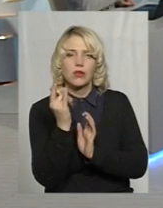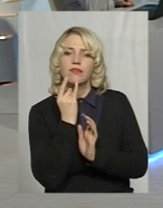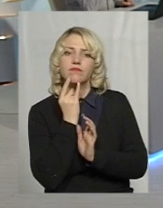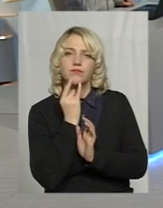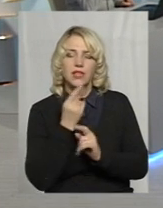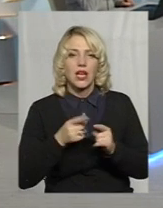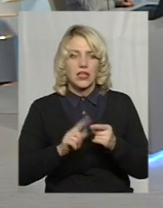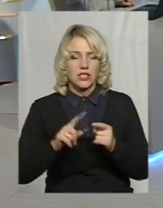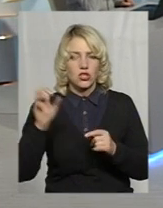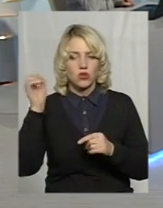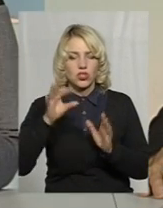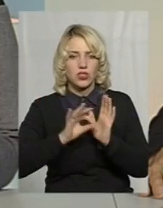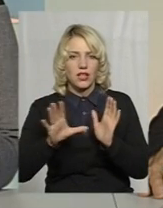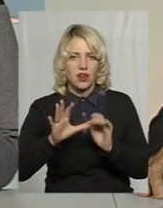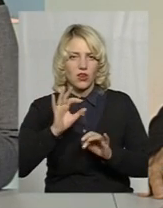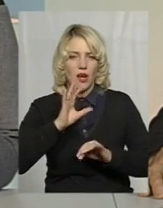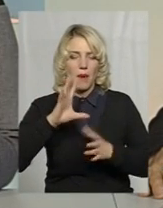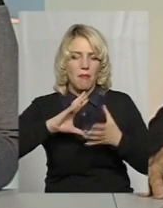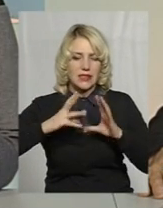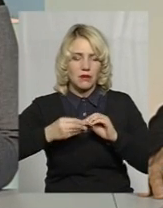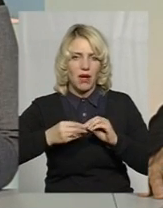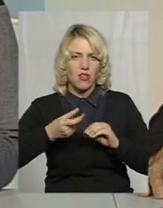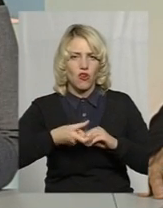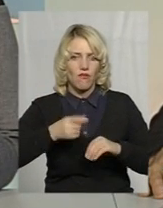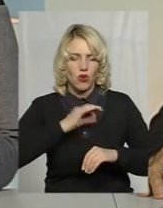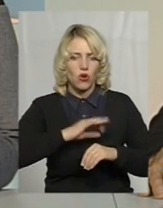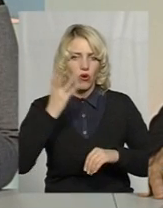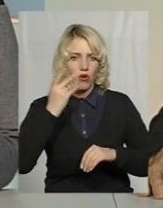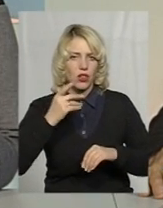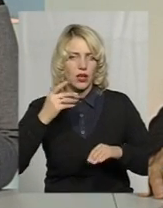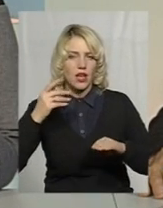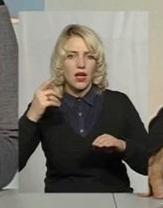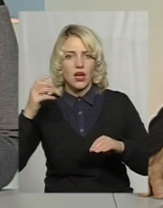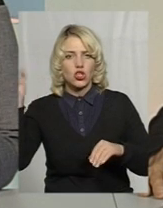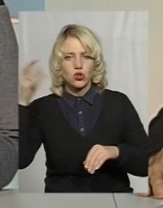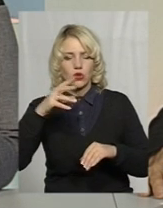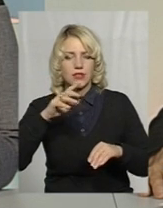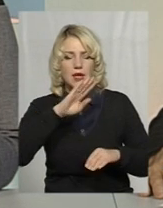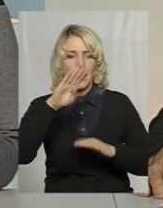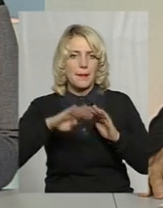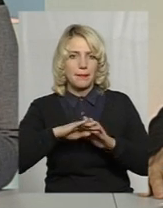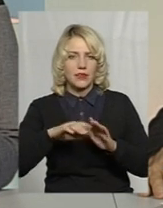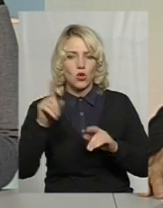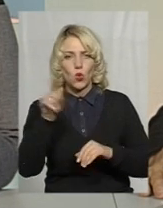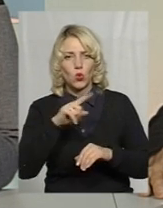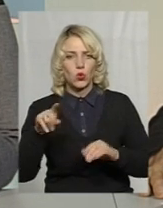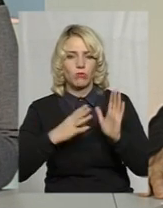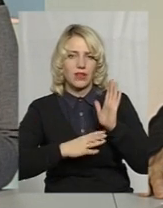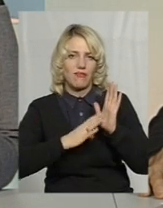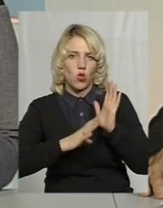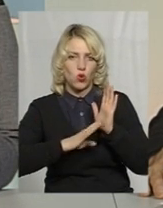сонячна енергія максимально використовується, коли сонячне проміння падає під кутом 90 градусів, перпендикулярно. Ми ці